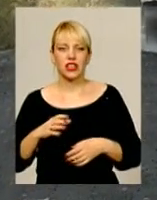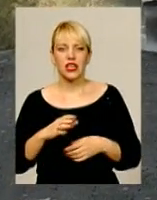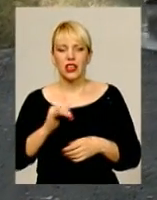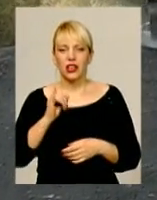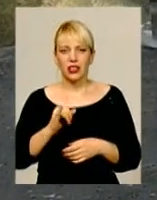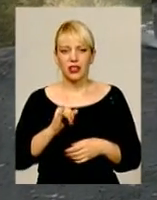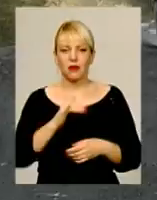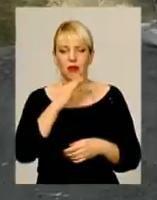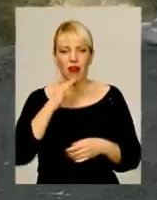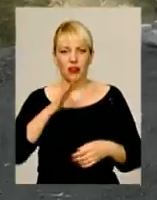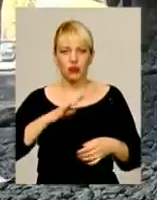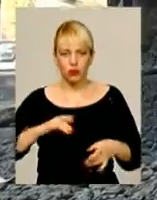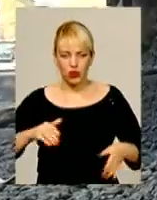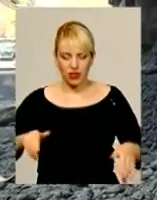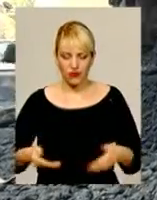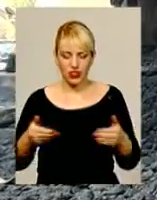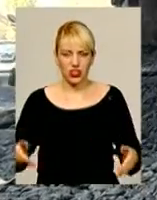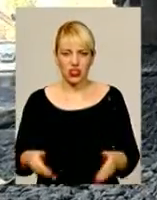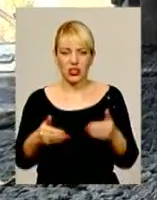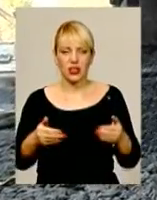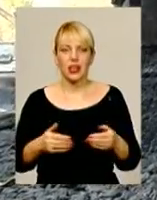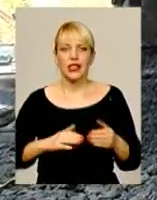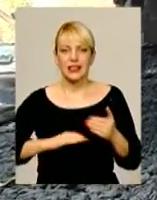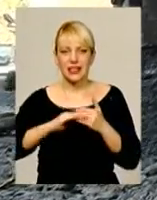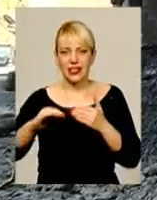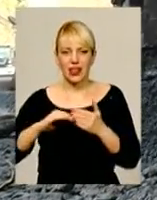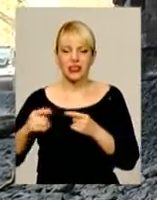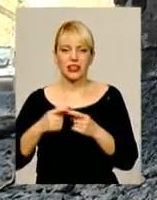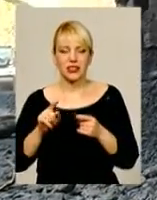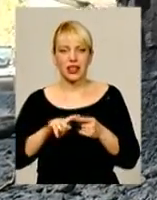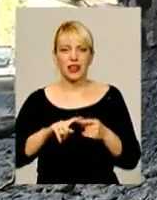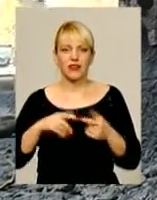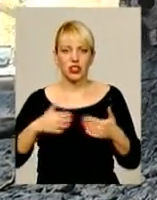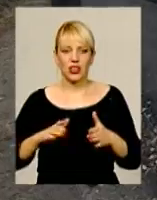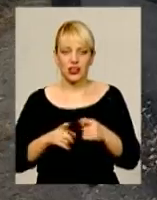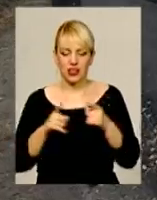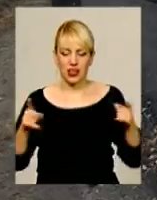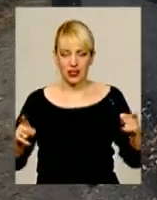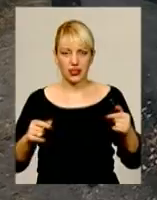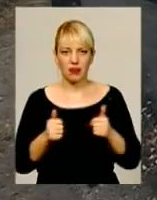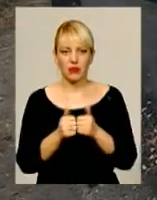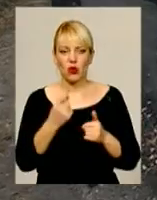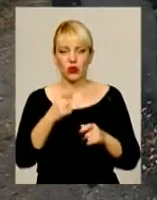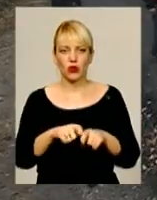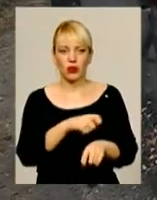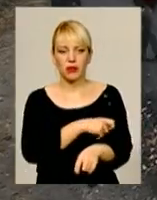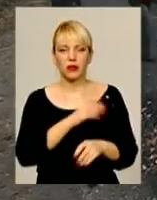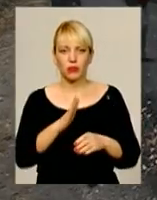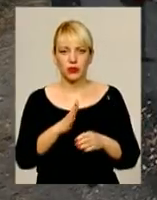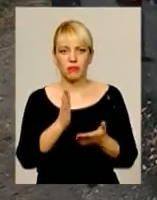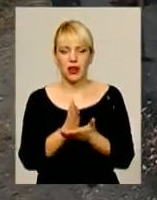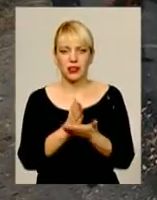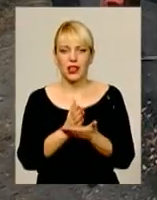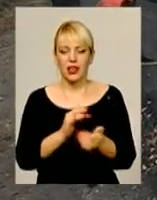буквально суцільних ділянок верхнього шару. Тепер ця хуже ділянка біля одного кілометра буде мати